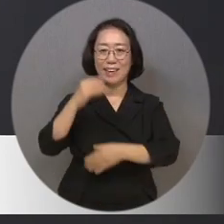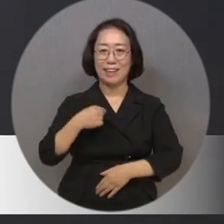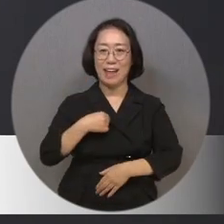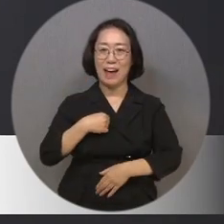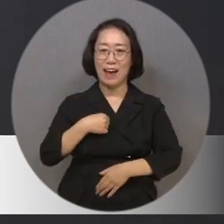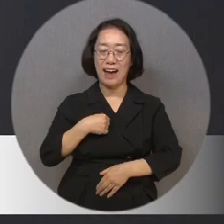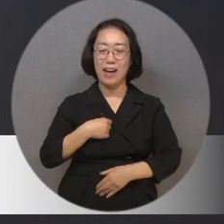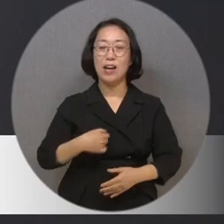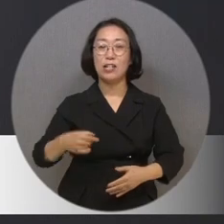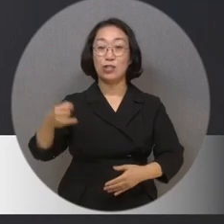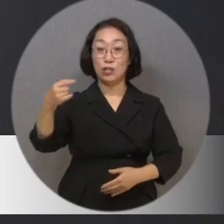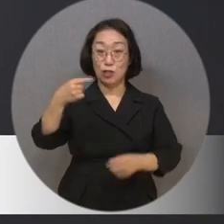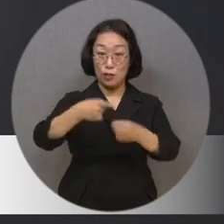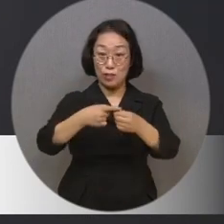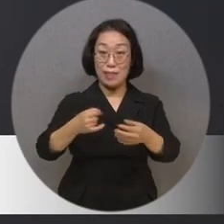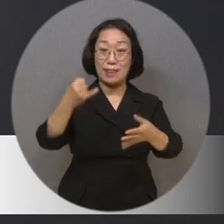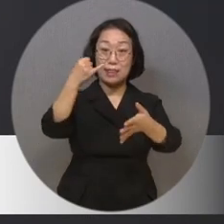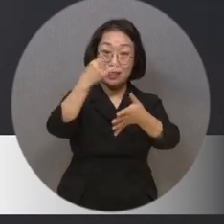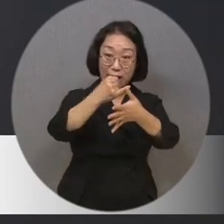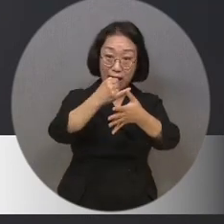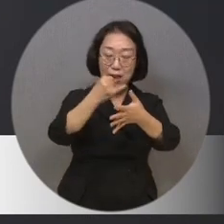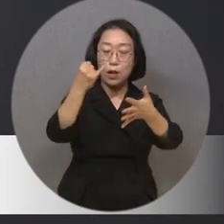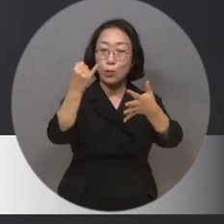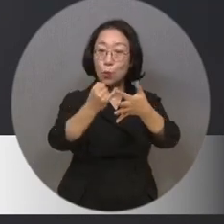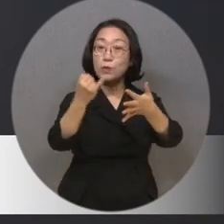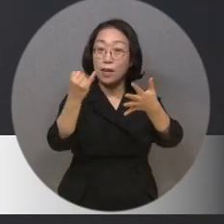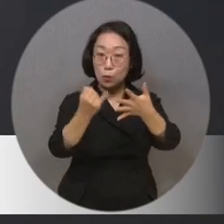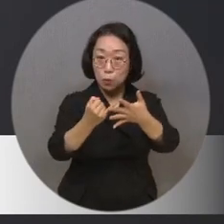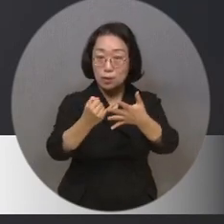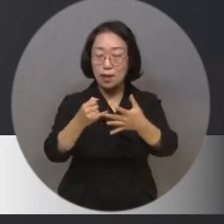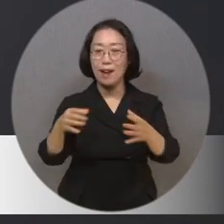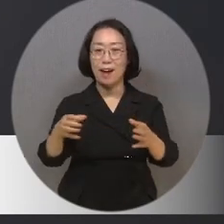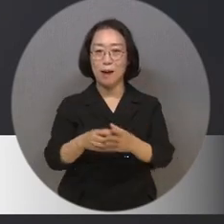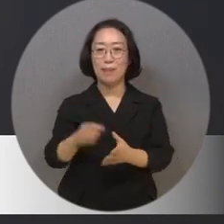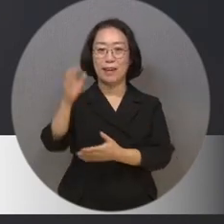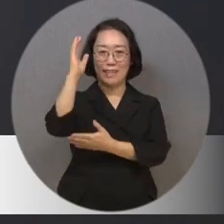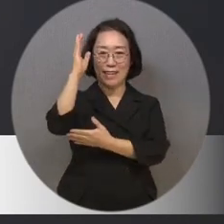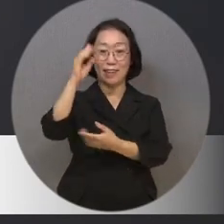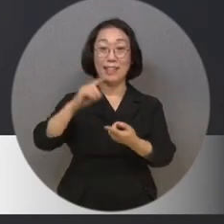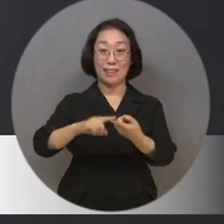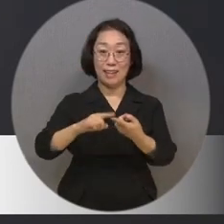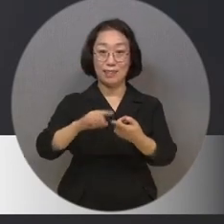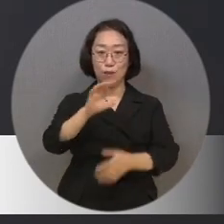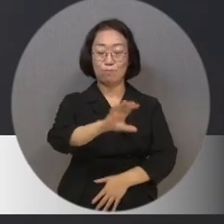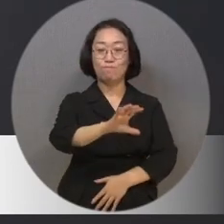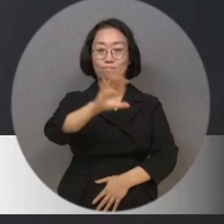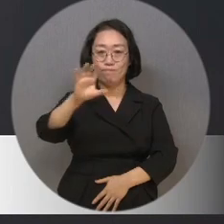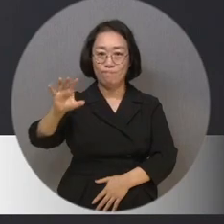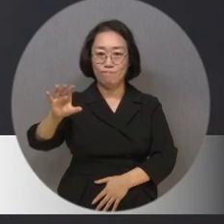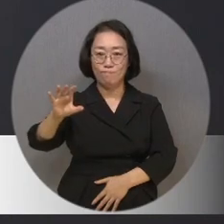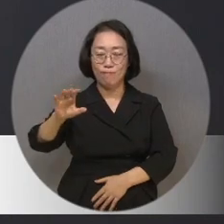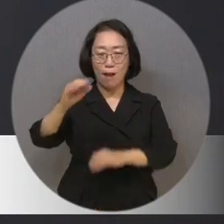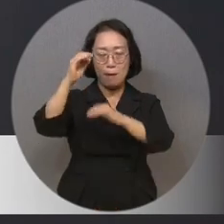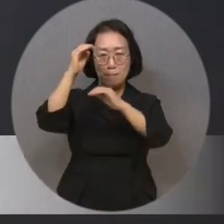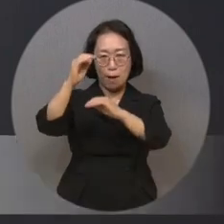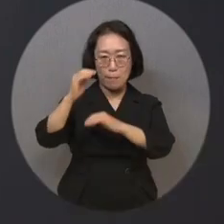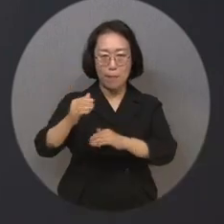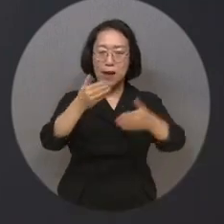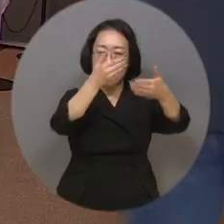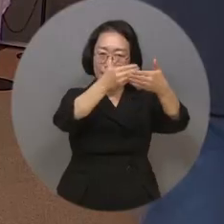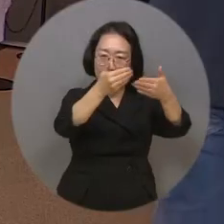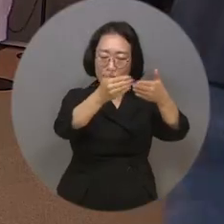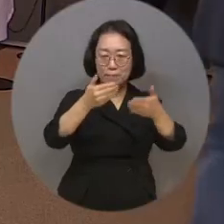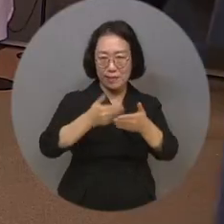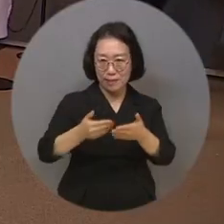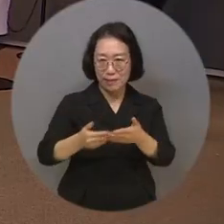첫째 딸이고 저희 동생들과 저희 세자매 이야기를 주로 연도별로 해서 그림을 그리고 있어요.